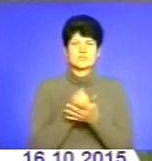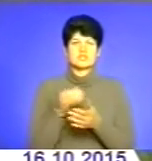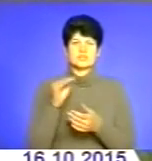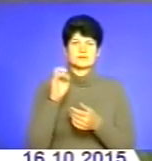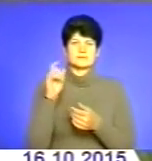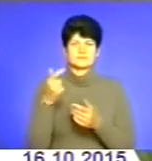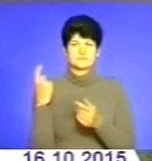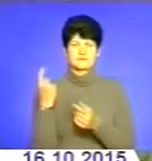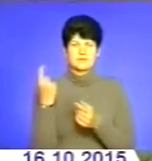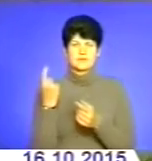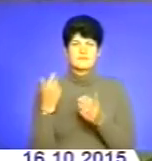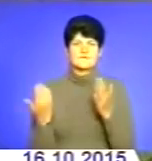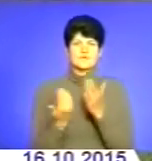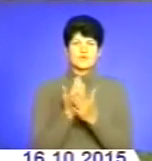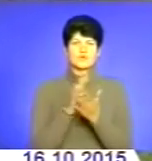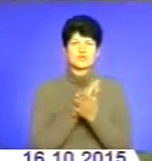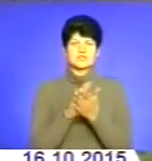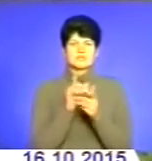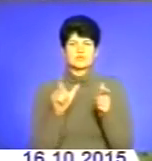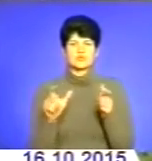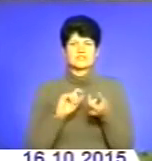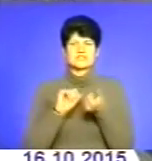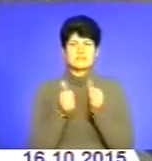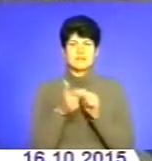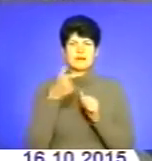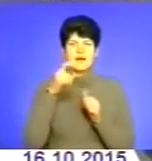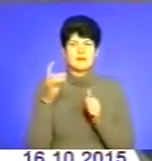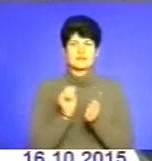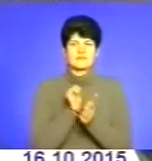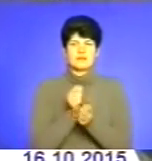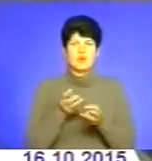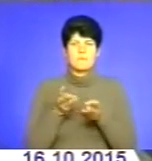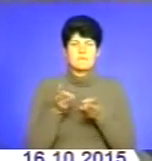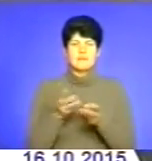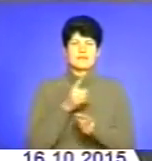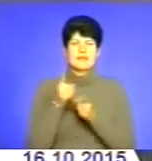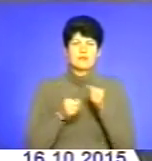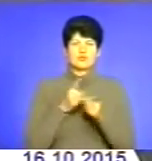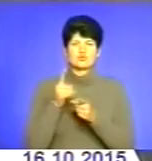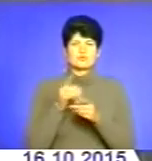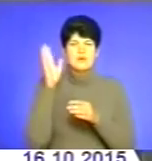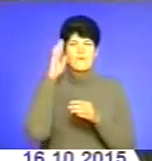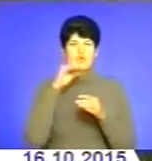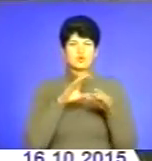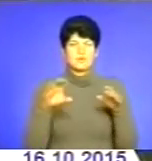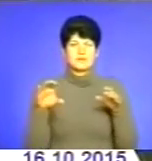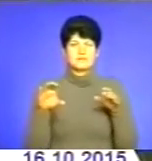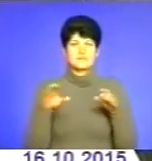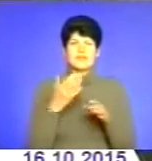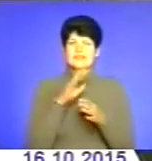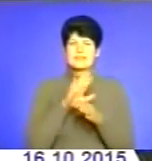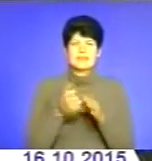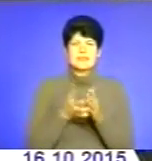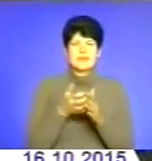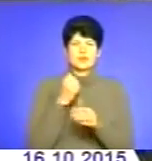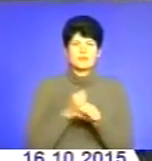господарство, відновлення очисних споруд, заміна газового обладнання на твердопаливне, реконструкція водомереж. Через недопрацювання у